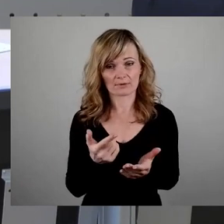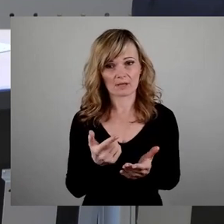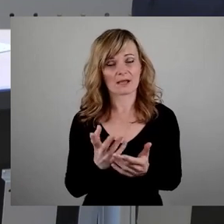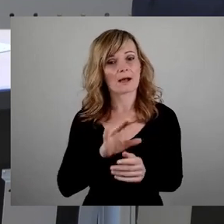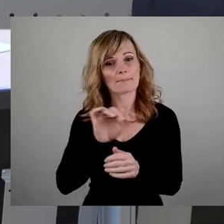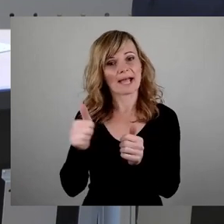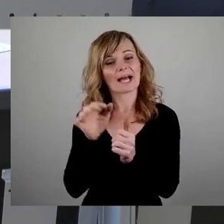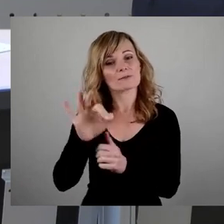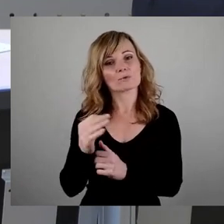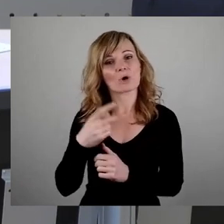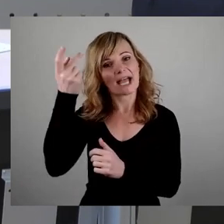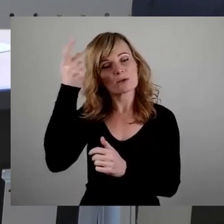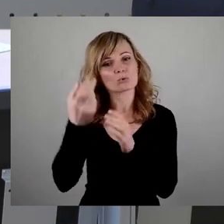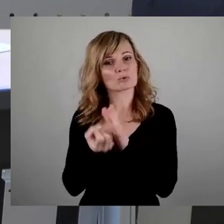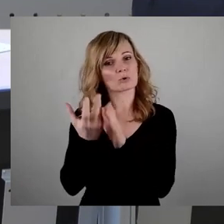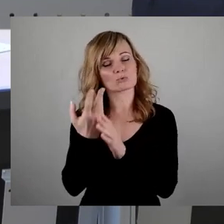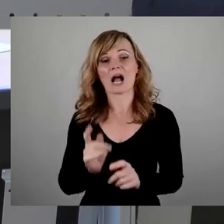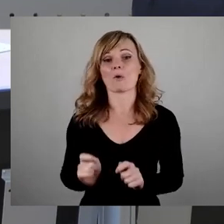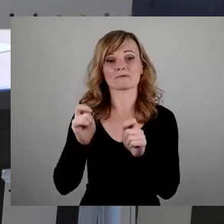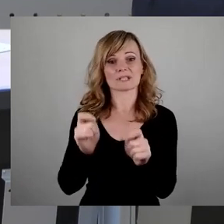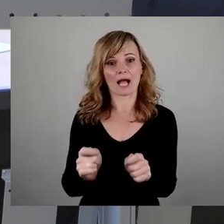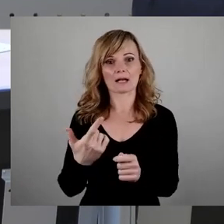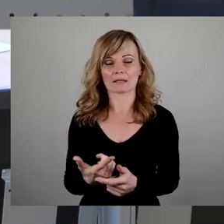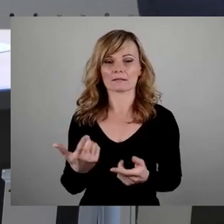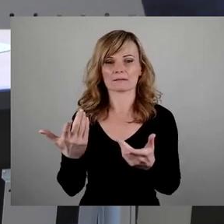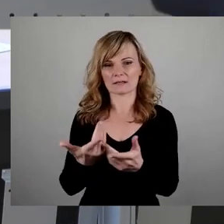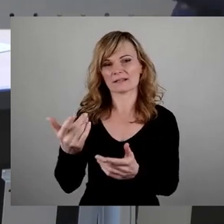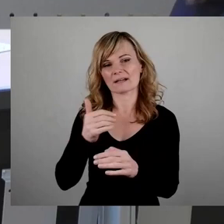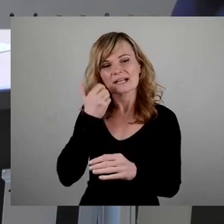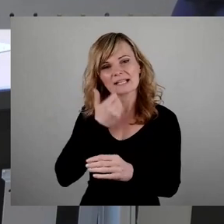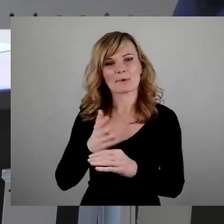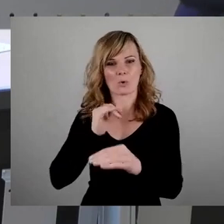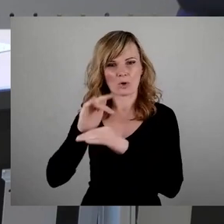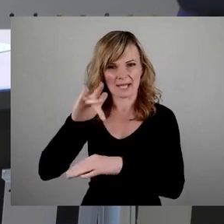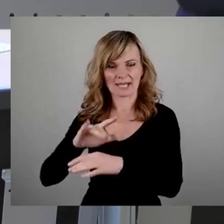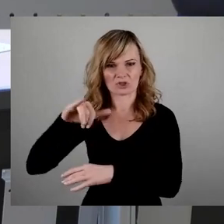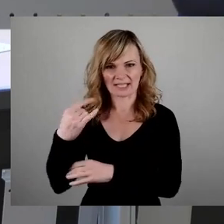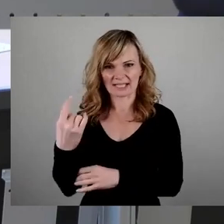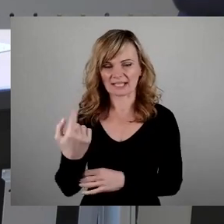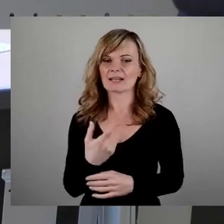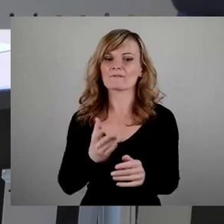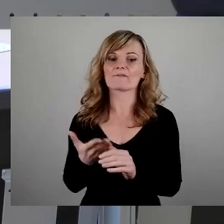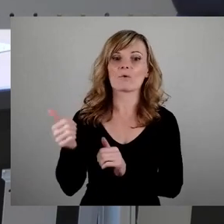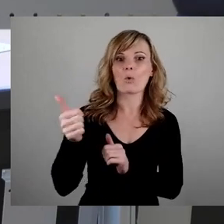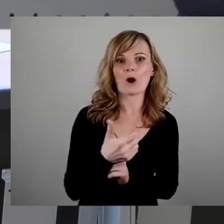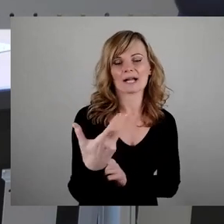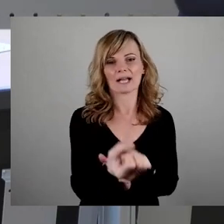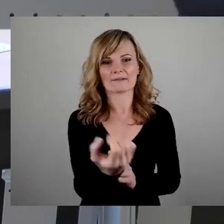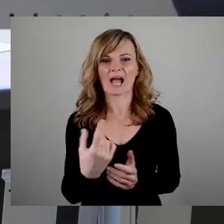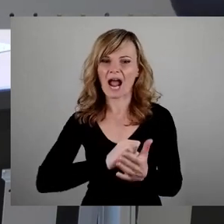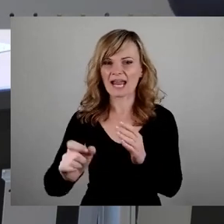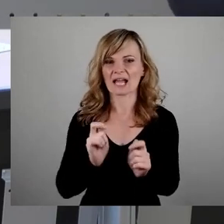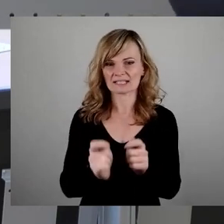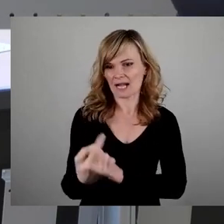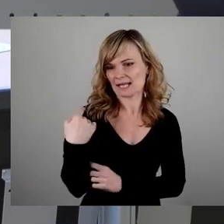Erinnerungskultur. Der Auftrag, der erteilt wurde, liebe Kollegin Stanetsky, ist ein Vorgriff auf unseren Stadtratsbeschluss, der ja ein Eilantrag ist, den wir in der letzten Sitzung